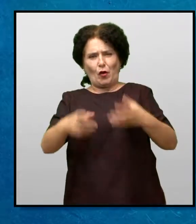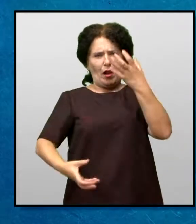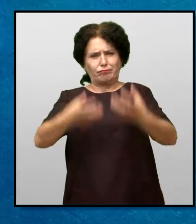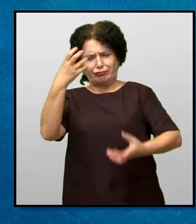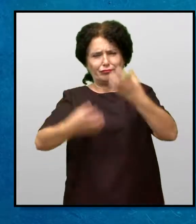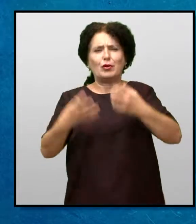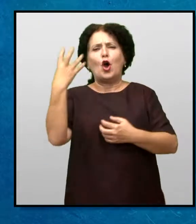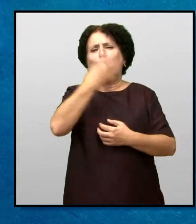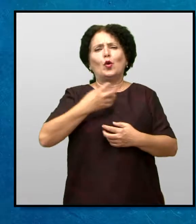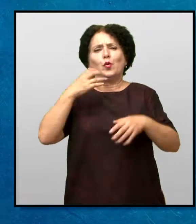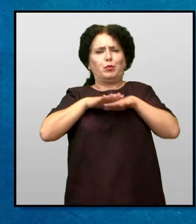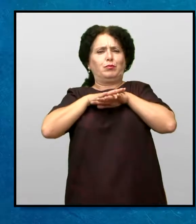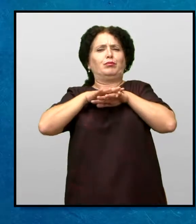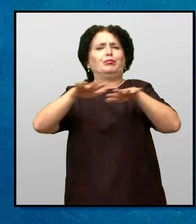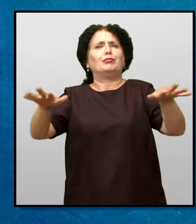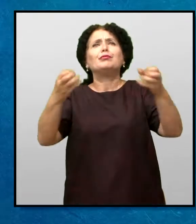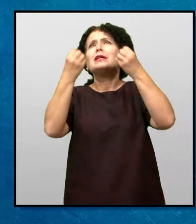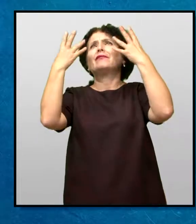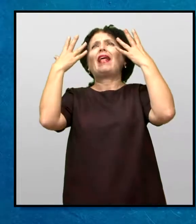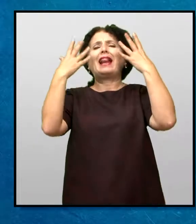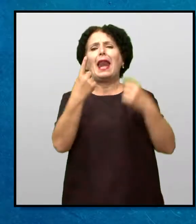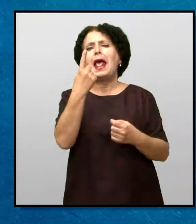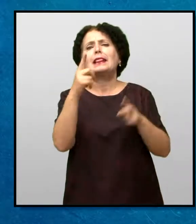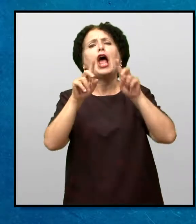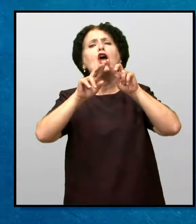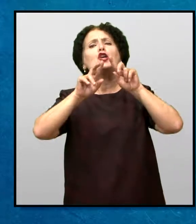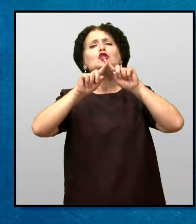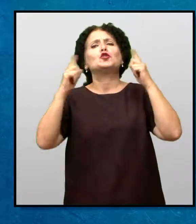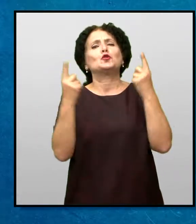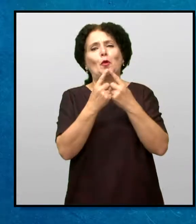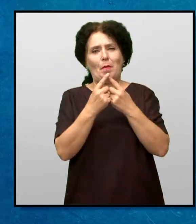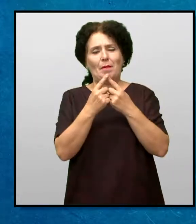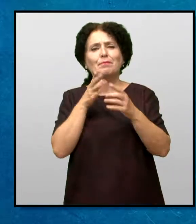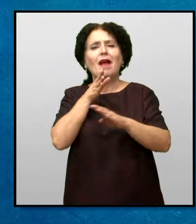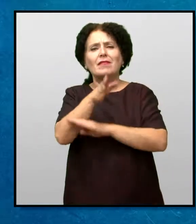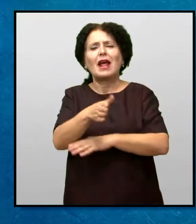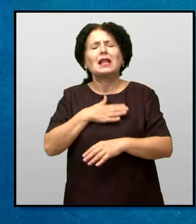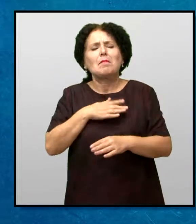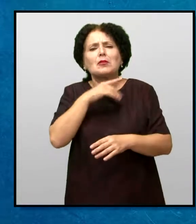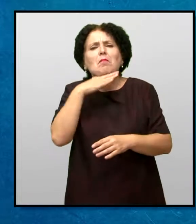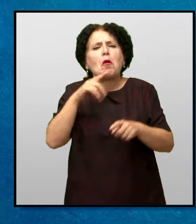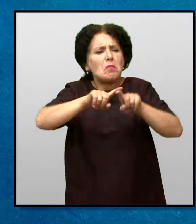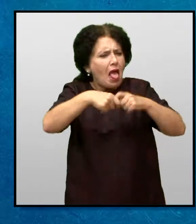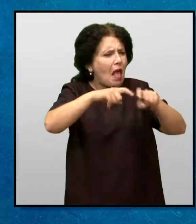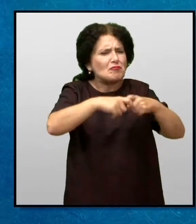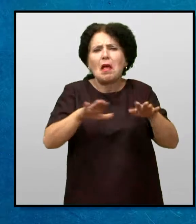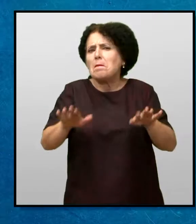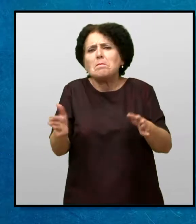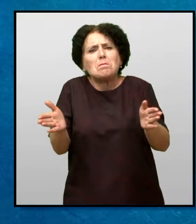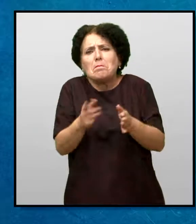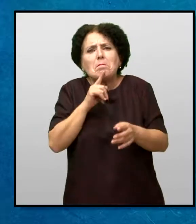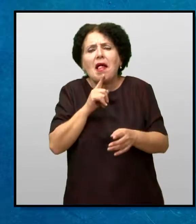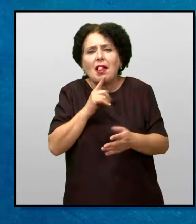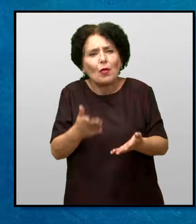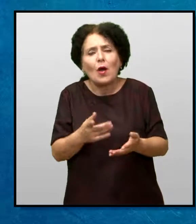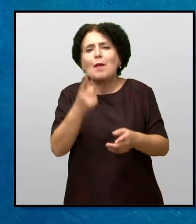Испуштаа топлина и светлина во единствената соба Внатре имаше многу малку мебел, а во